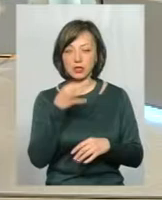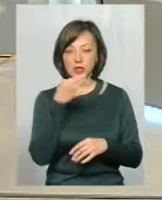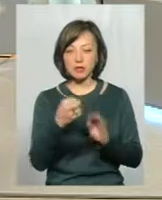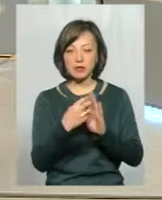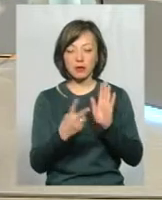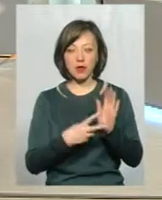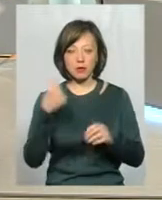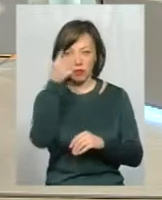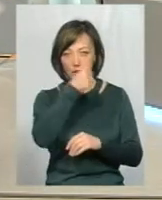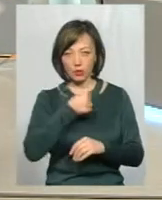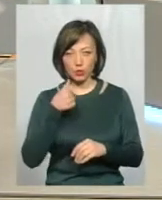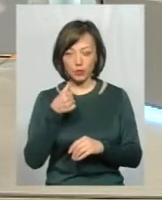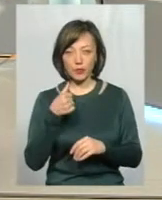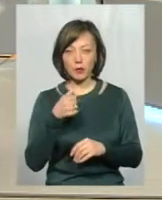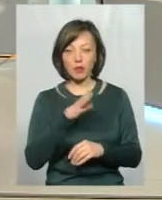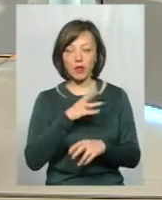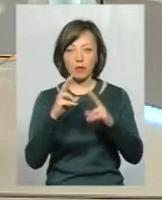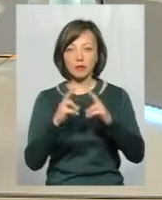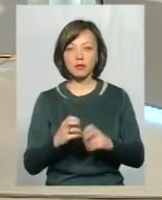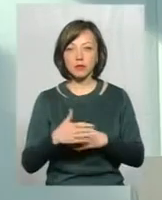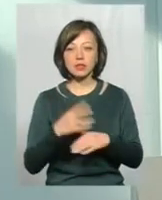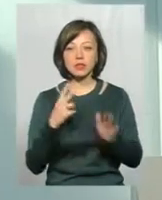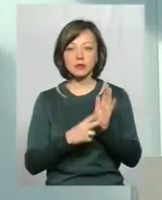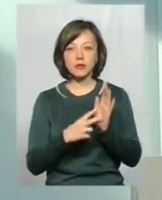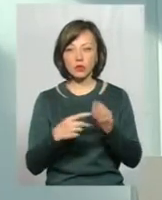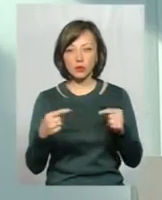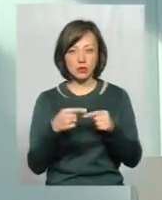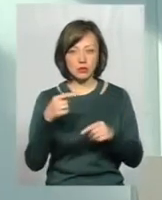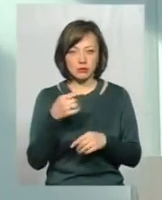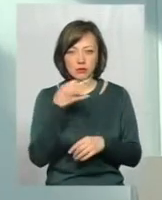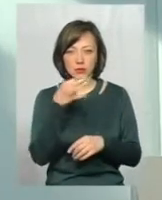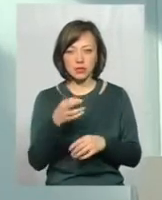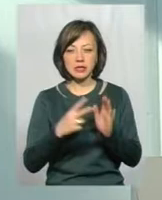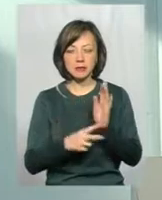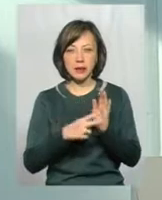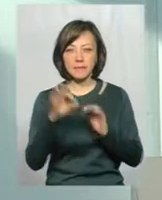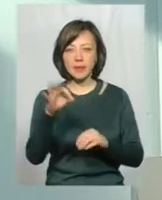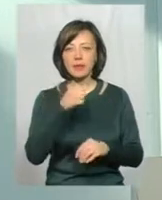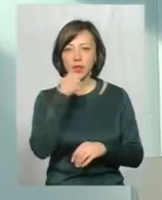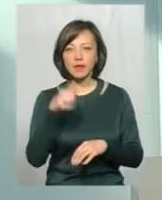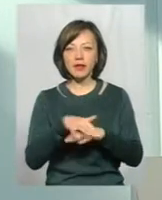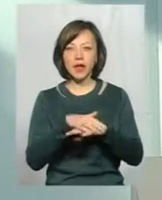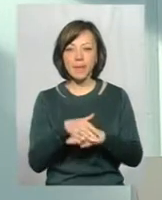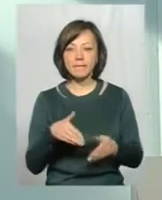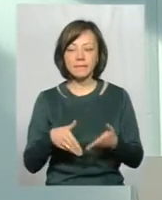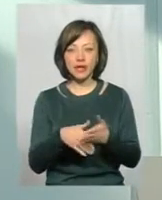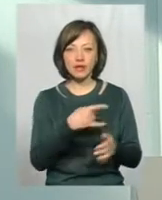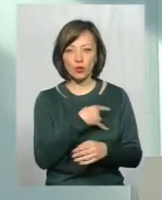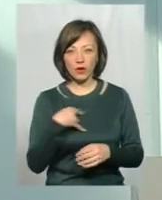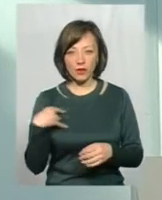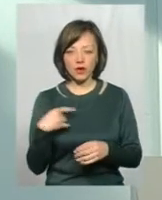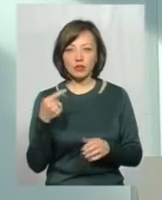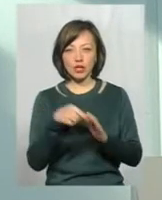2017 году було обслідовано около 70% взрослого населения методом флюоріографії.